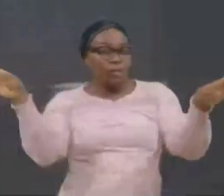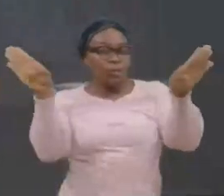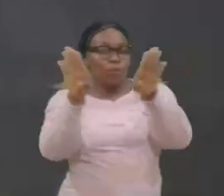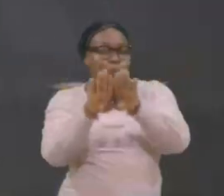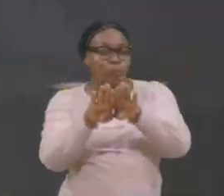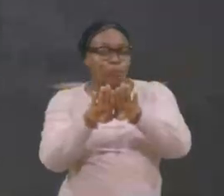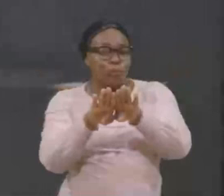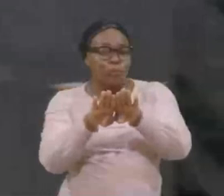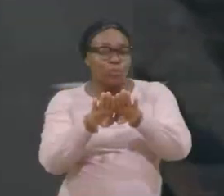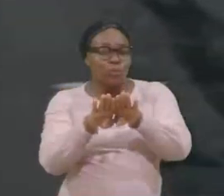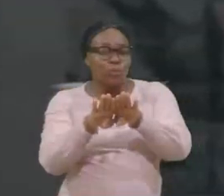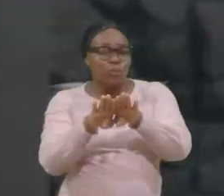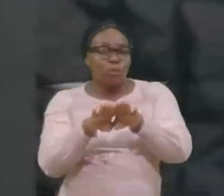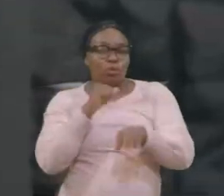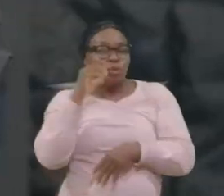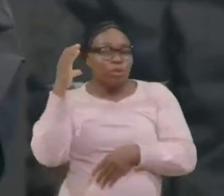Et il est,